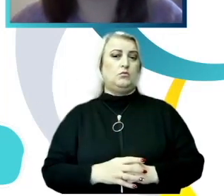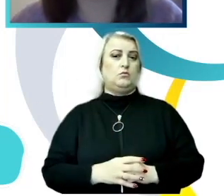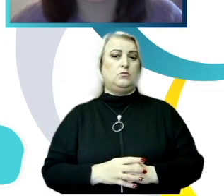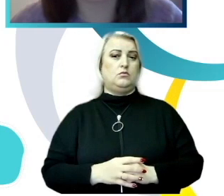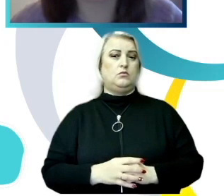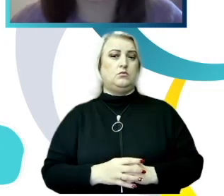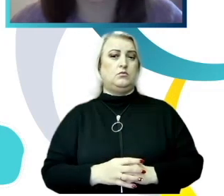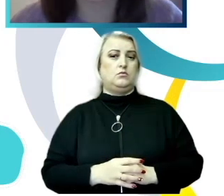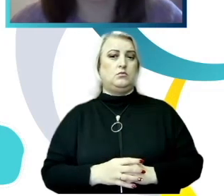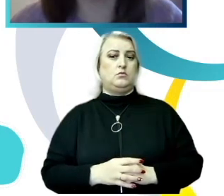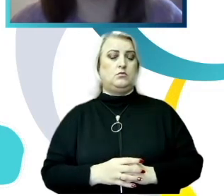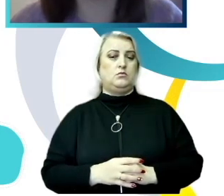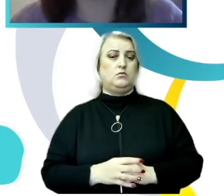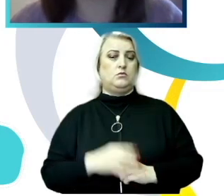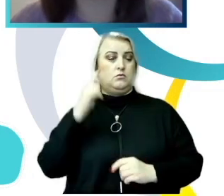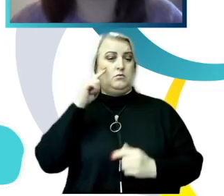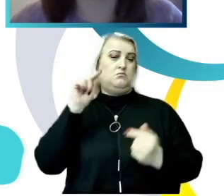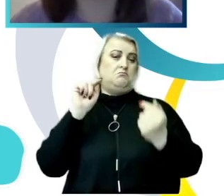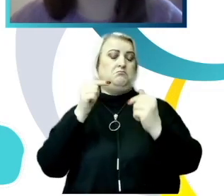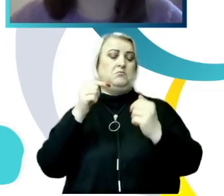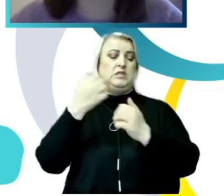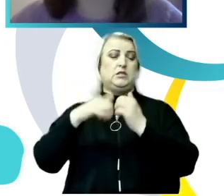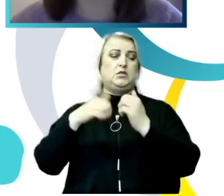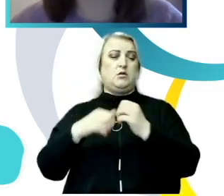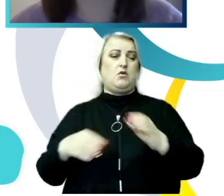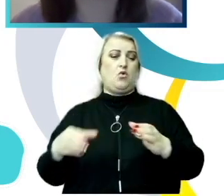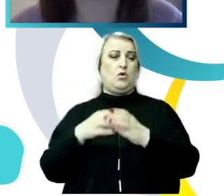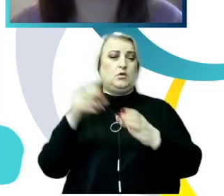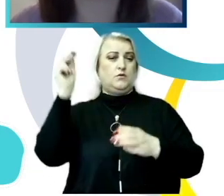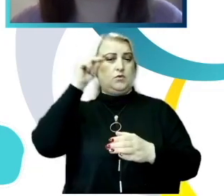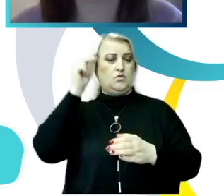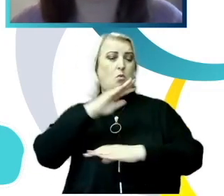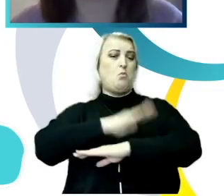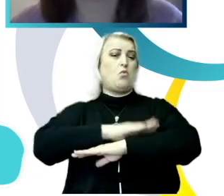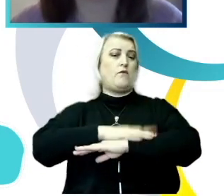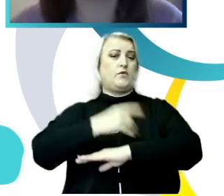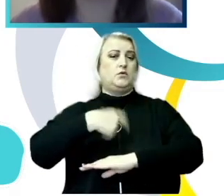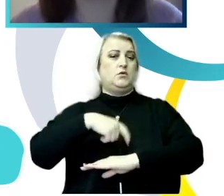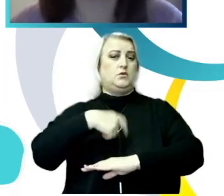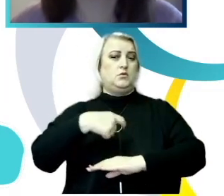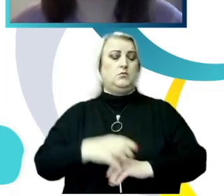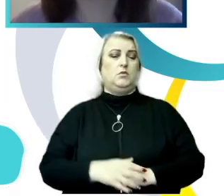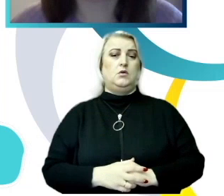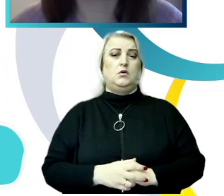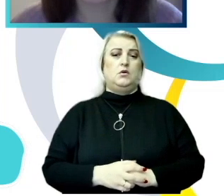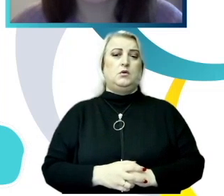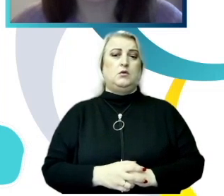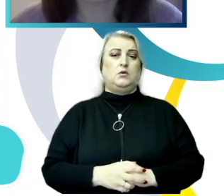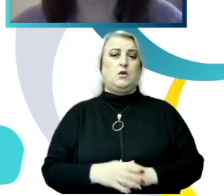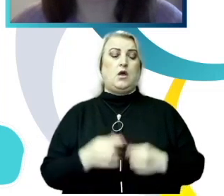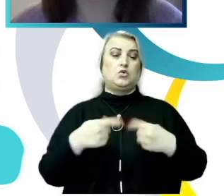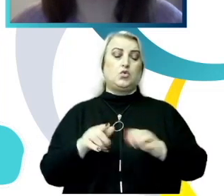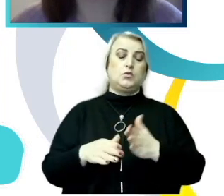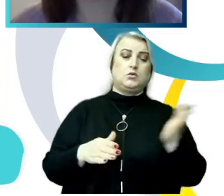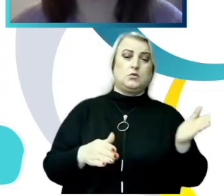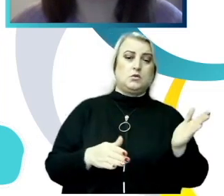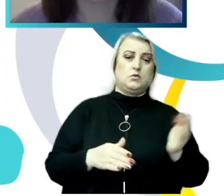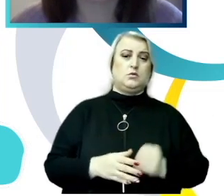cadrul colectivului de studii prin comportamentul pe care îl au tinerii dar pe de altă parte